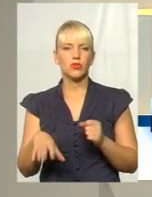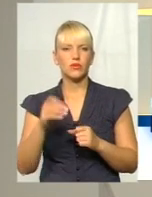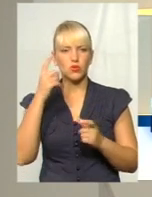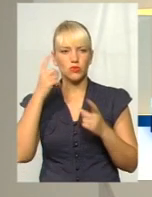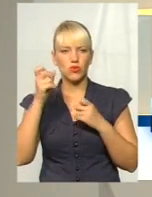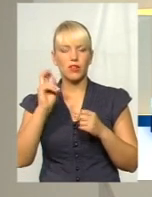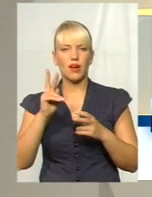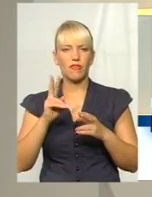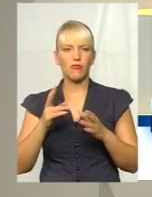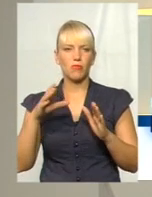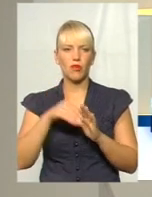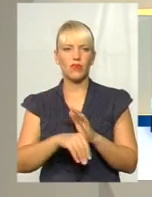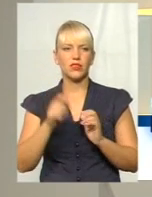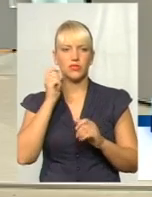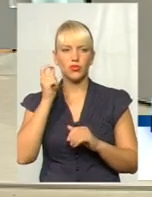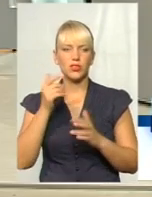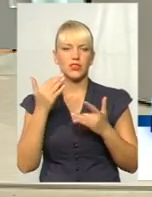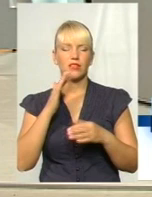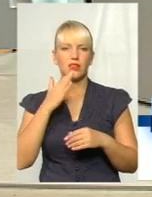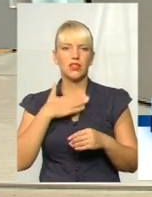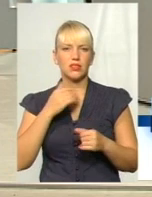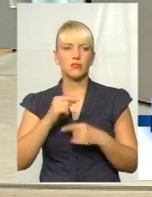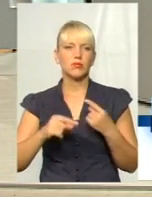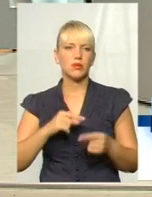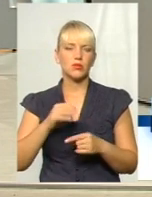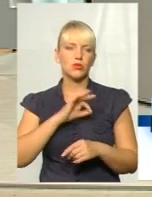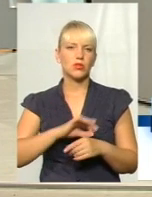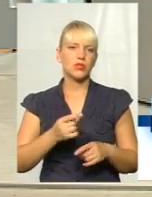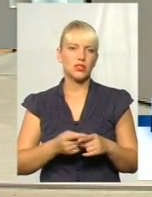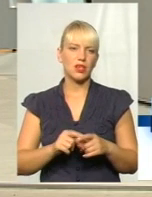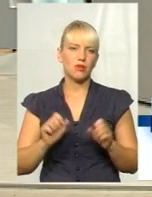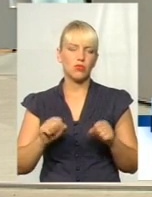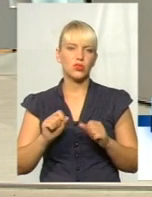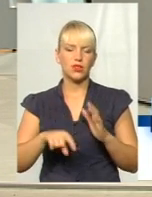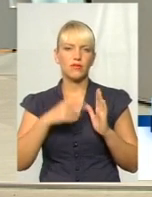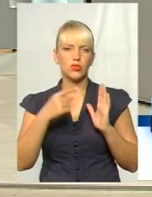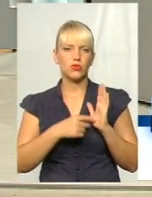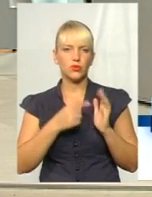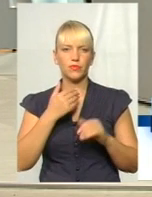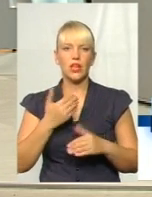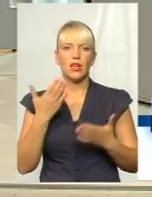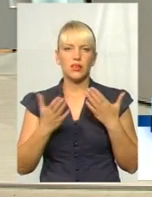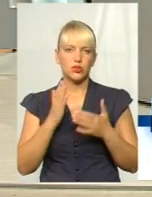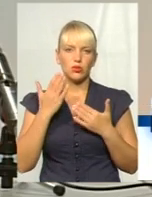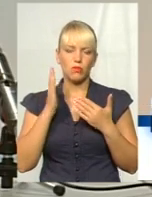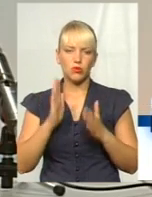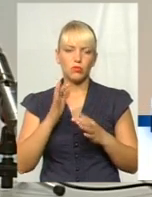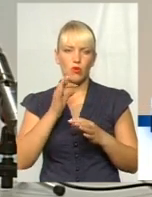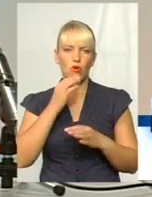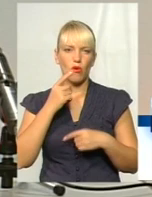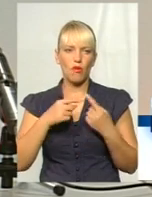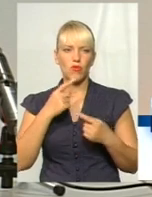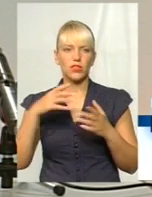як його впровадити тут в Україні, скільки наших підприємців скористалися цією можливістю? Ви знаєте, якщо ми будемо говорити в рамках